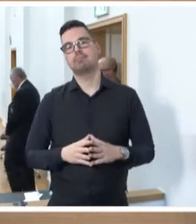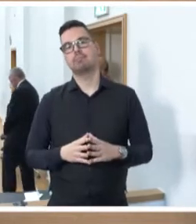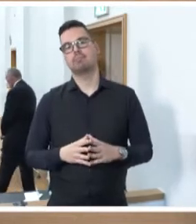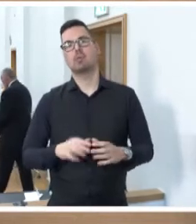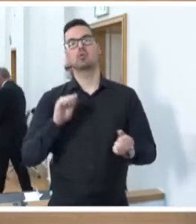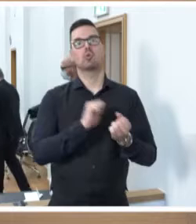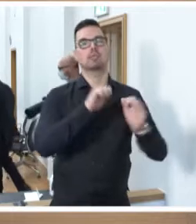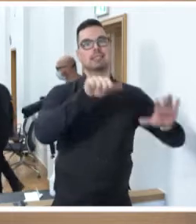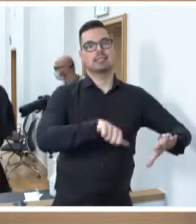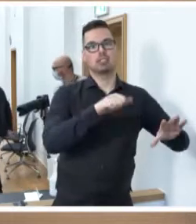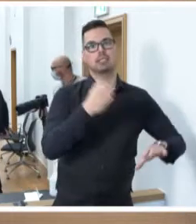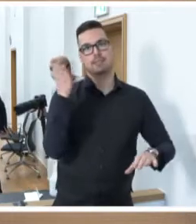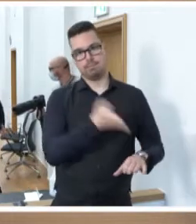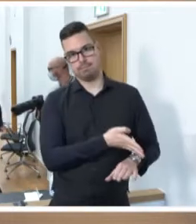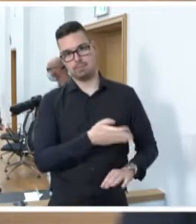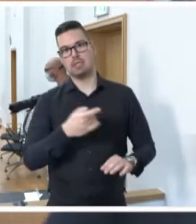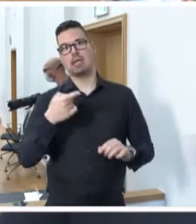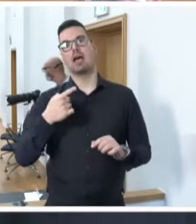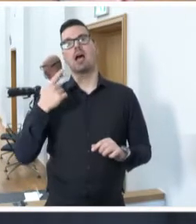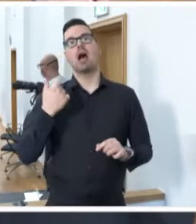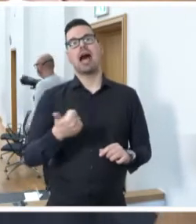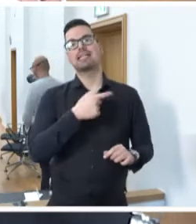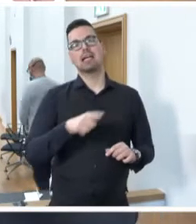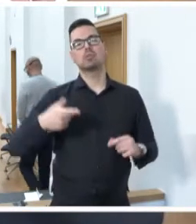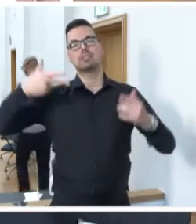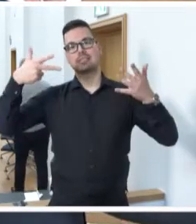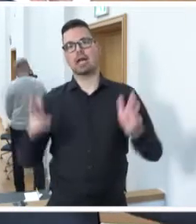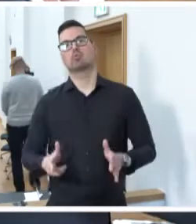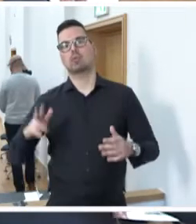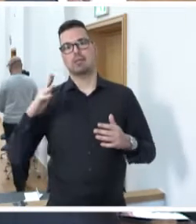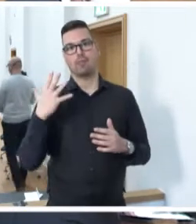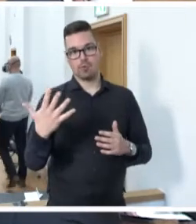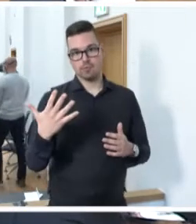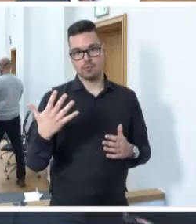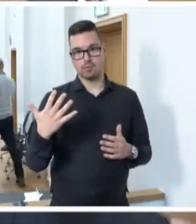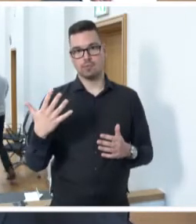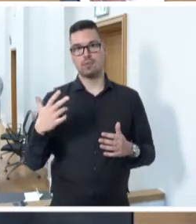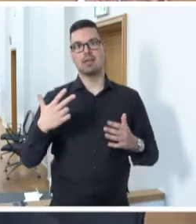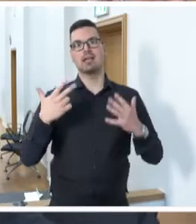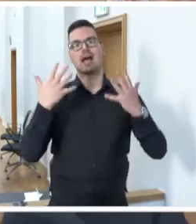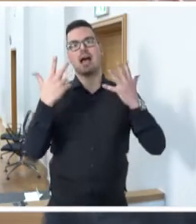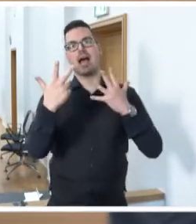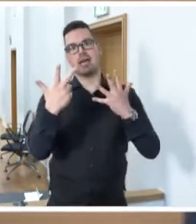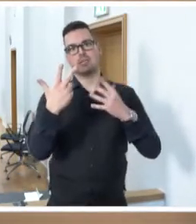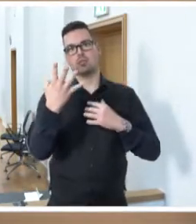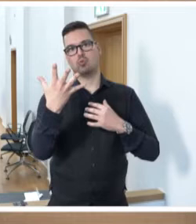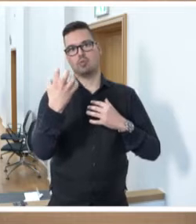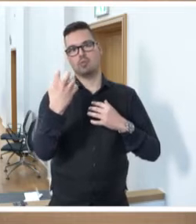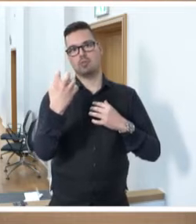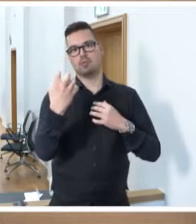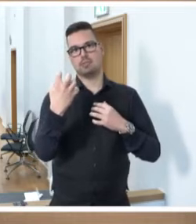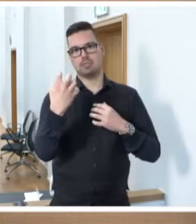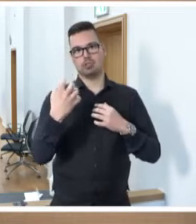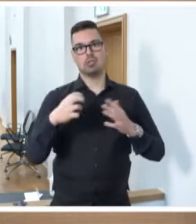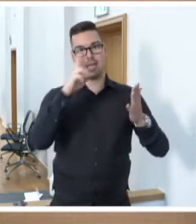Drucksache 16-1805, wurde vom Plenum in seiner 58. Sitzung am 13.